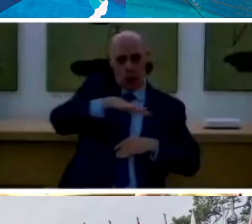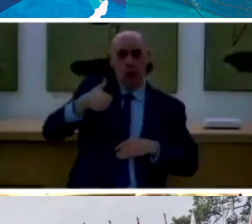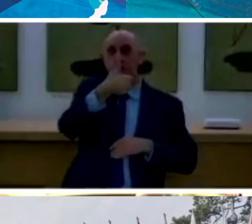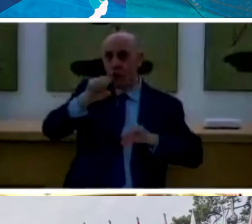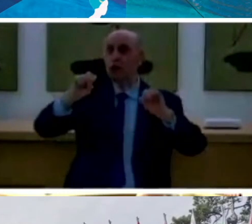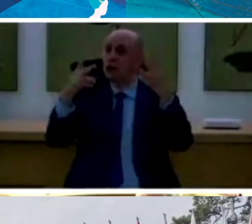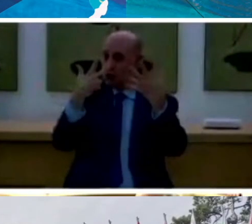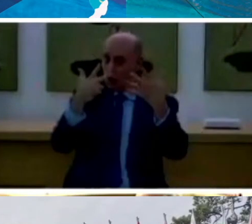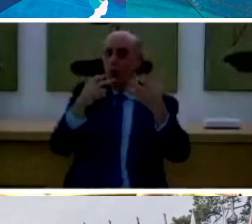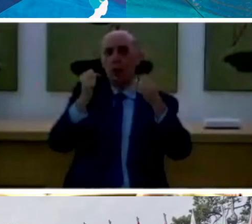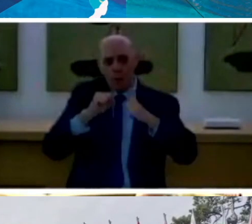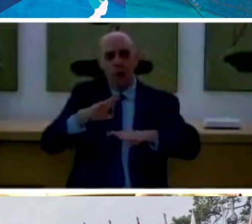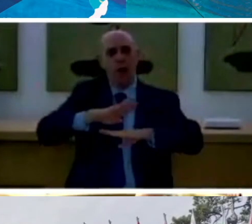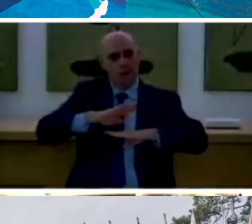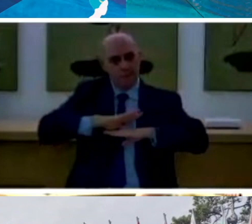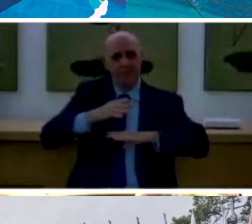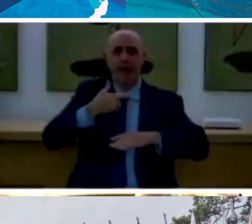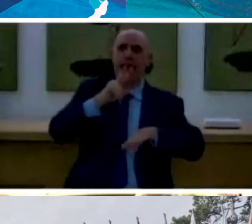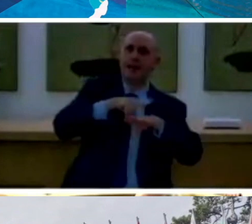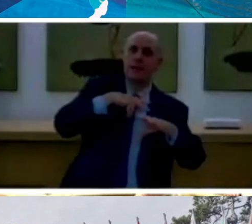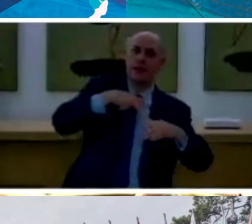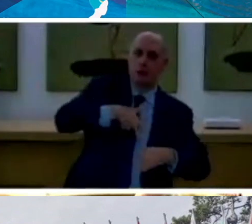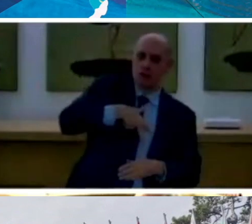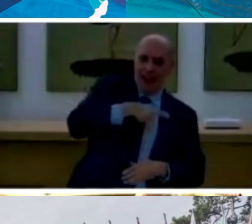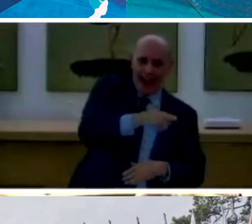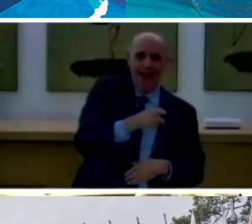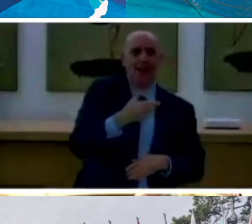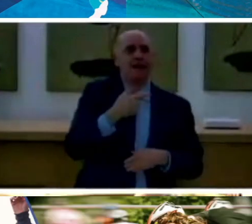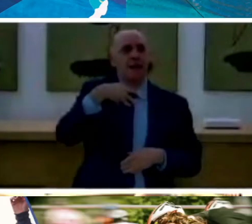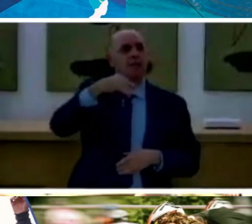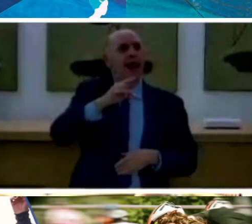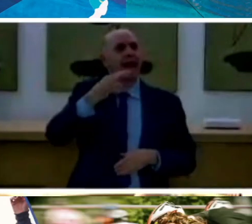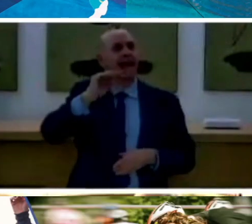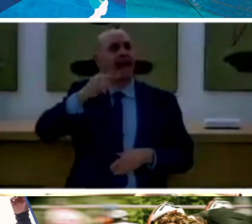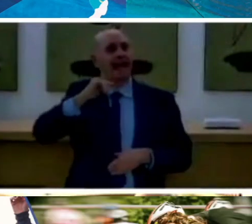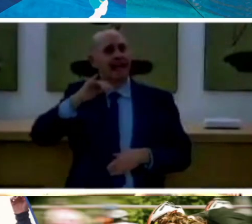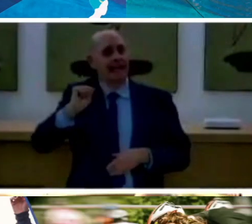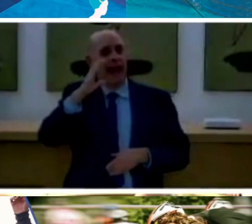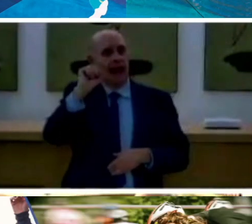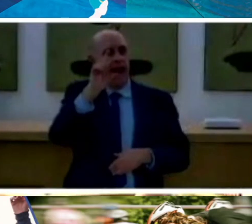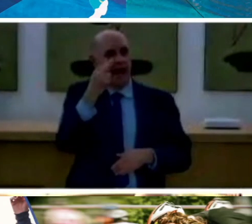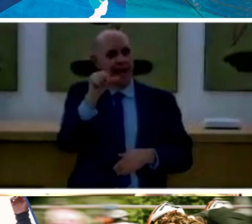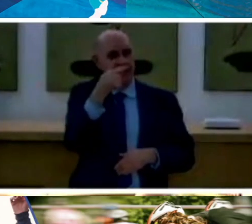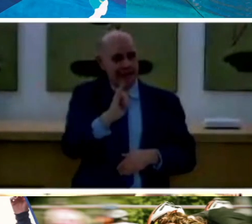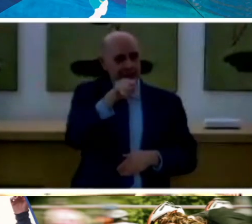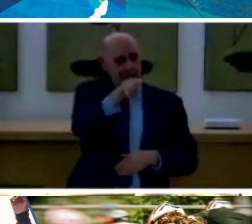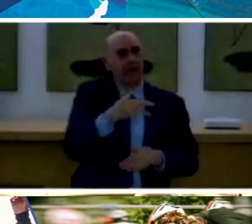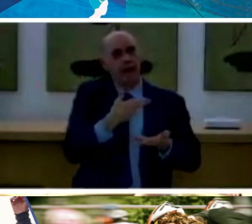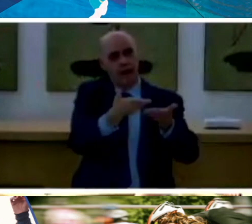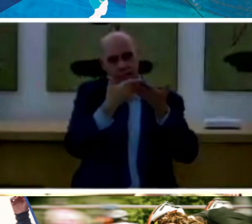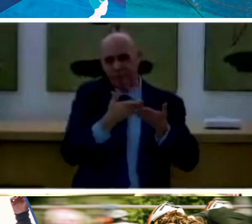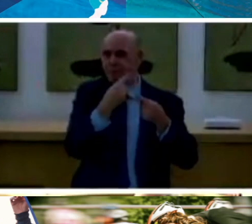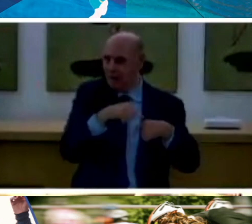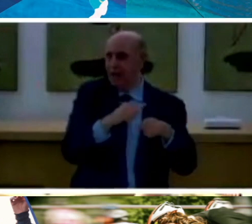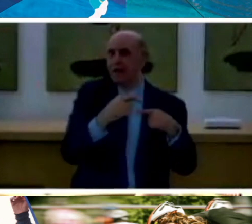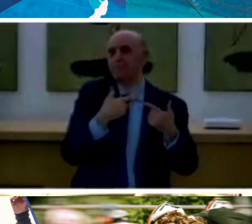attraverso il grande lavoro degli assistenti sociali, Margherita Caristi è la nostra esponente nell'ambito della Commissione Paritetica che ci permettono comunque di